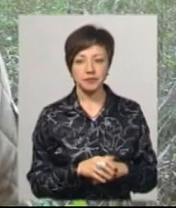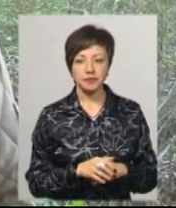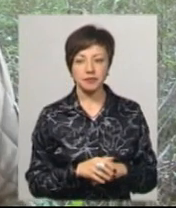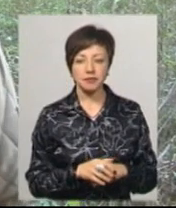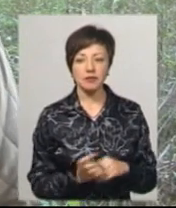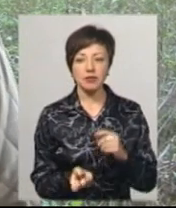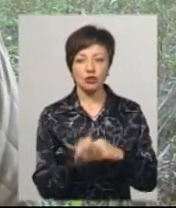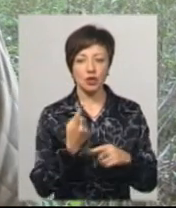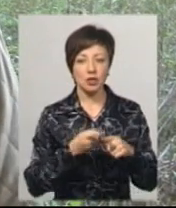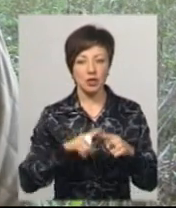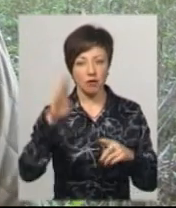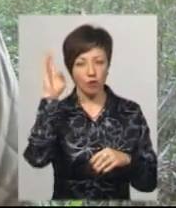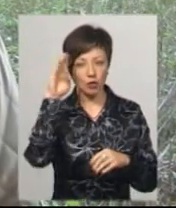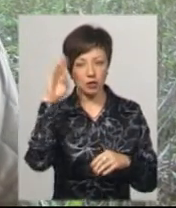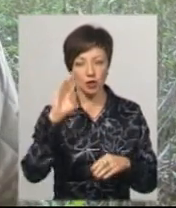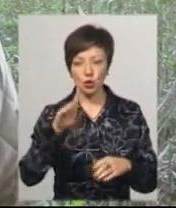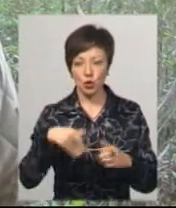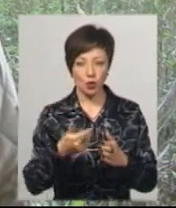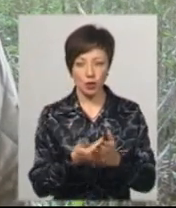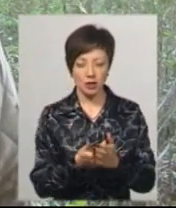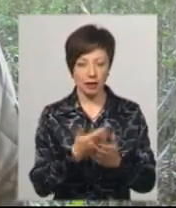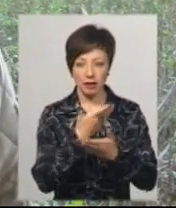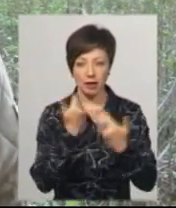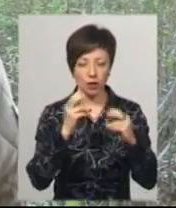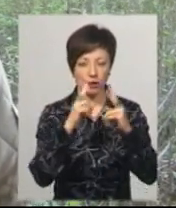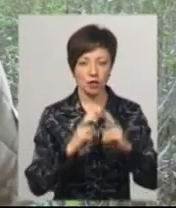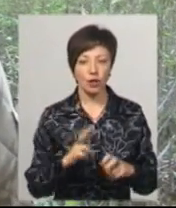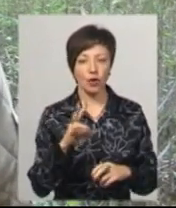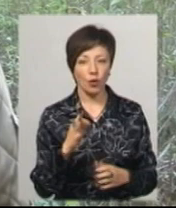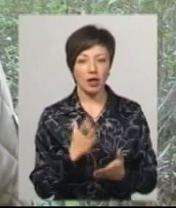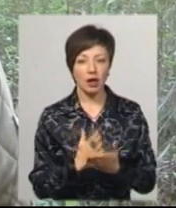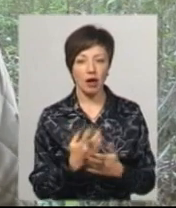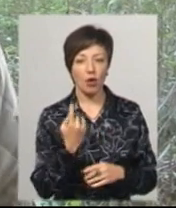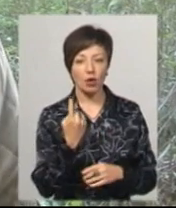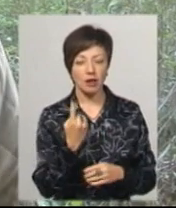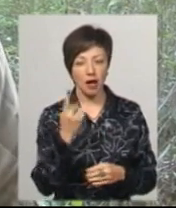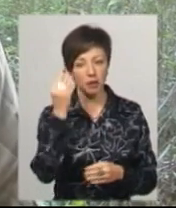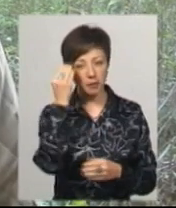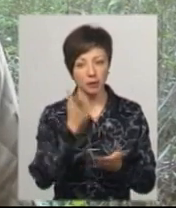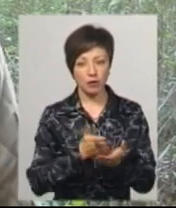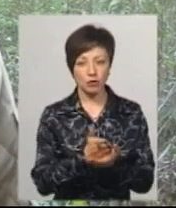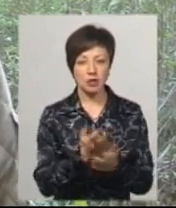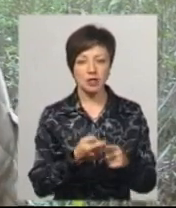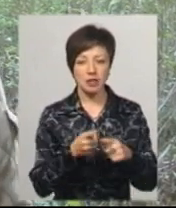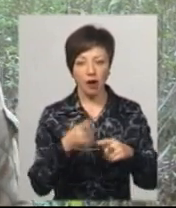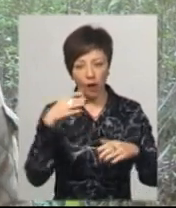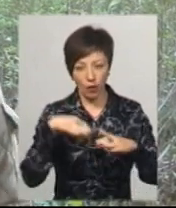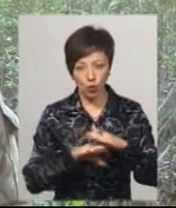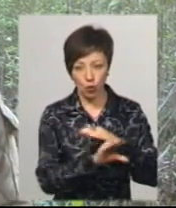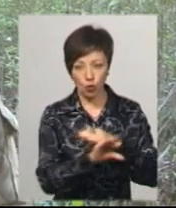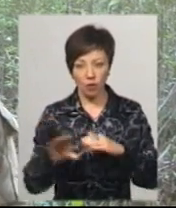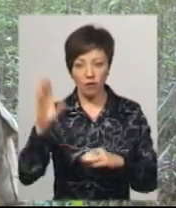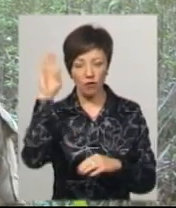Черело цієї води досі не досліджене, але є така одна з версій, що це бунтові води підступають.